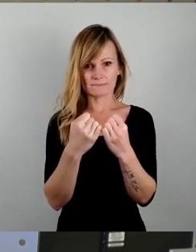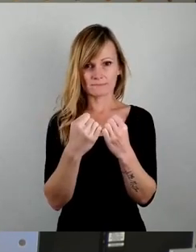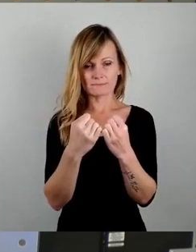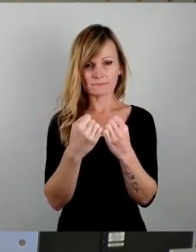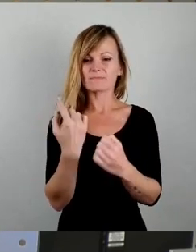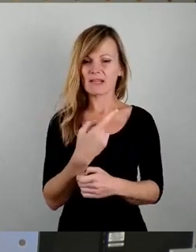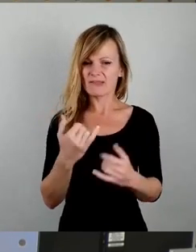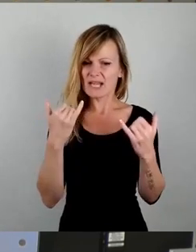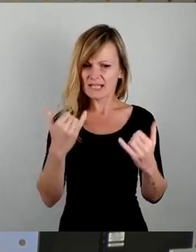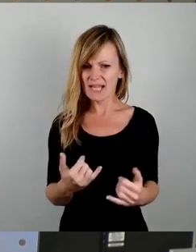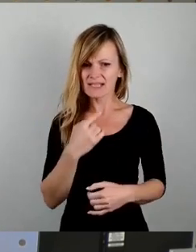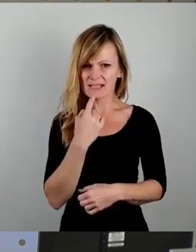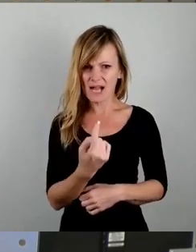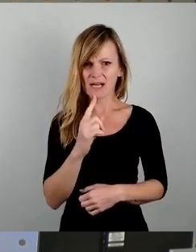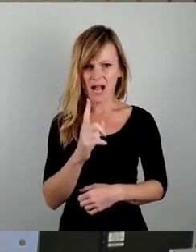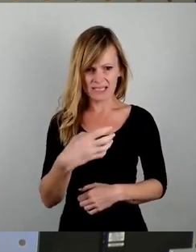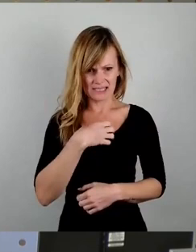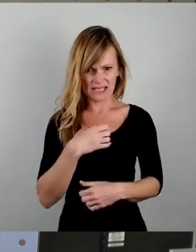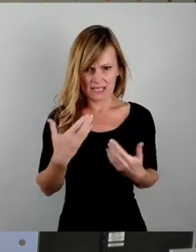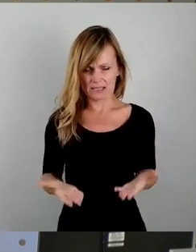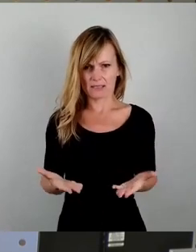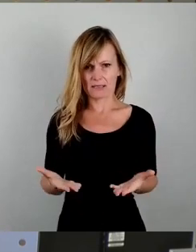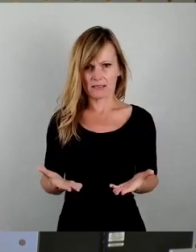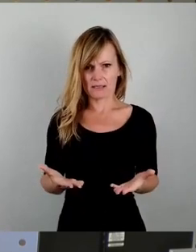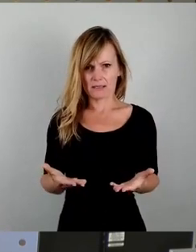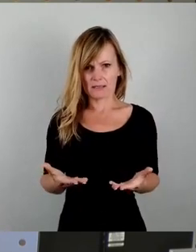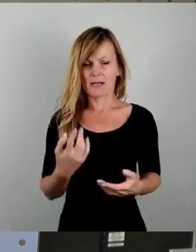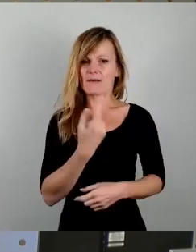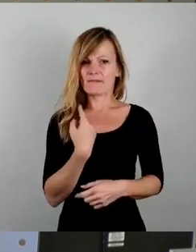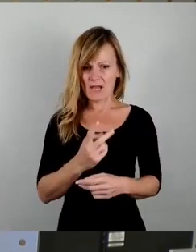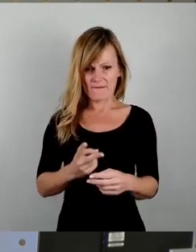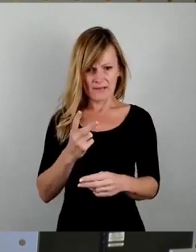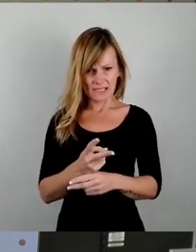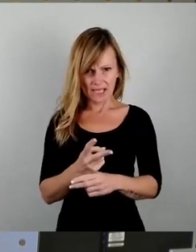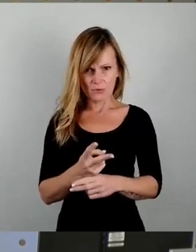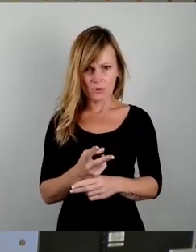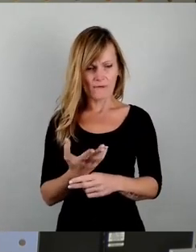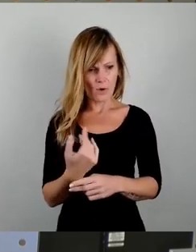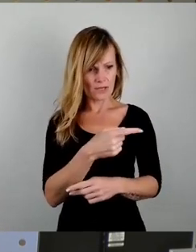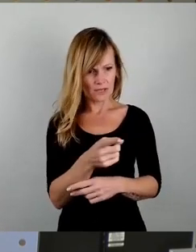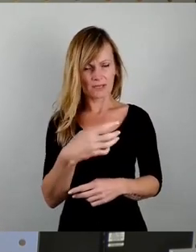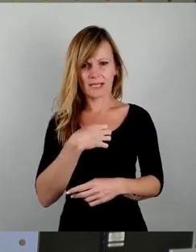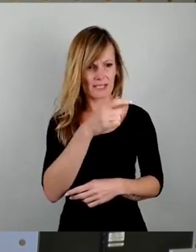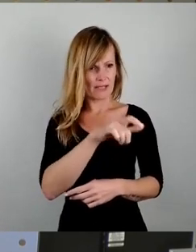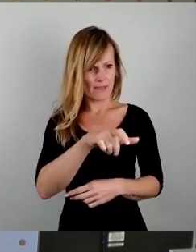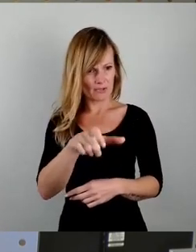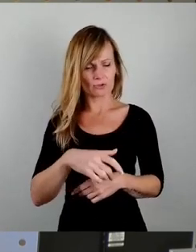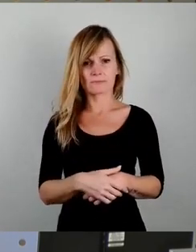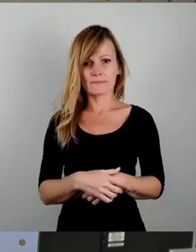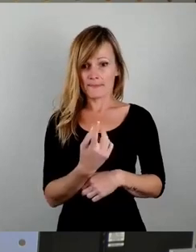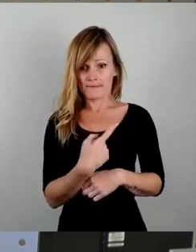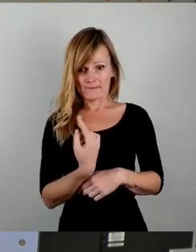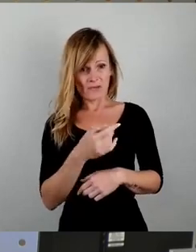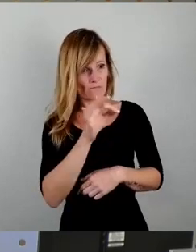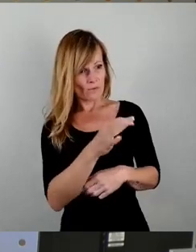wir jetzt hingehen als Dresden, als gewählte Vertretung der Dresdner und sollen unseren Leuten da draußen erklären, naja,